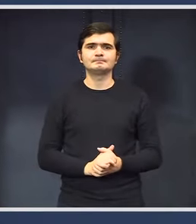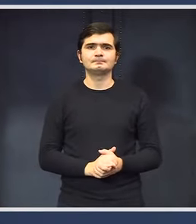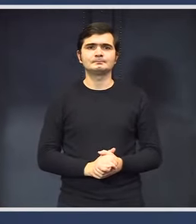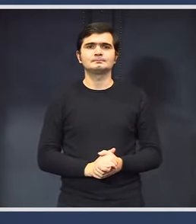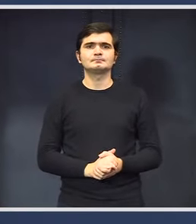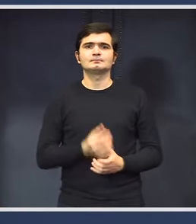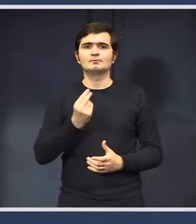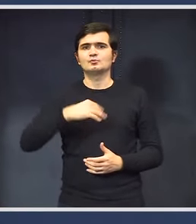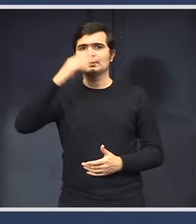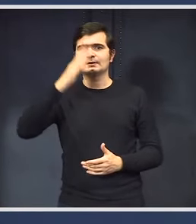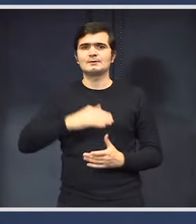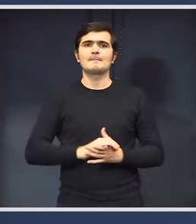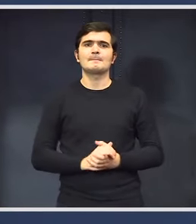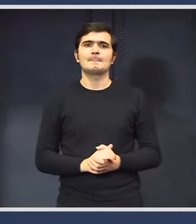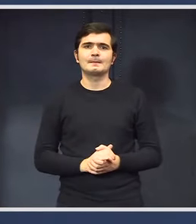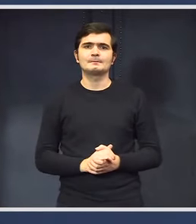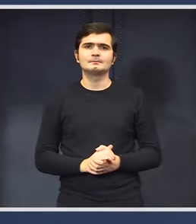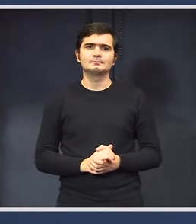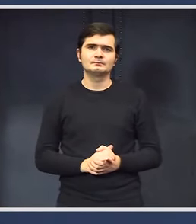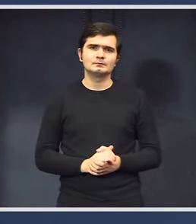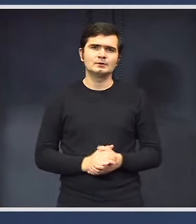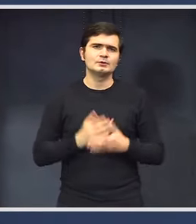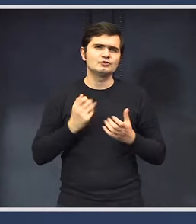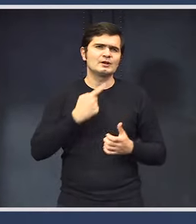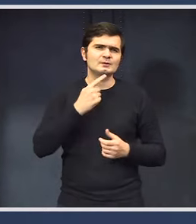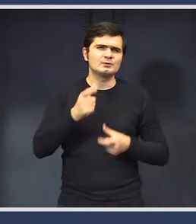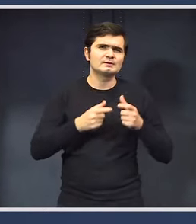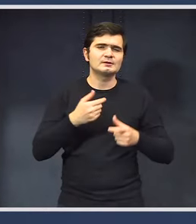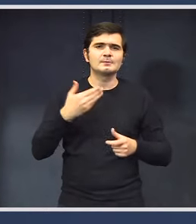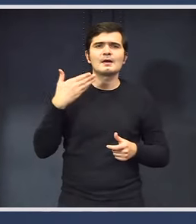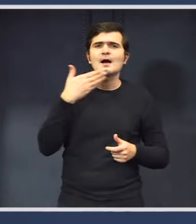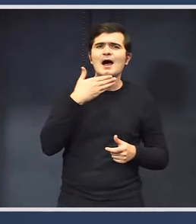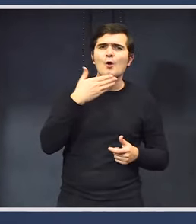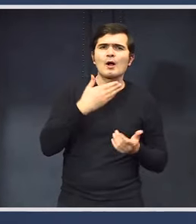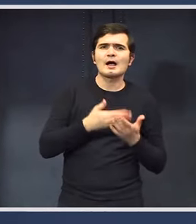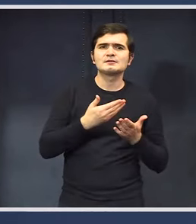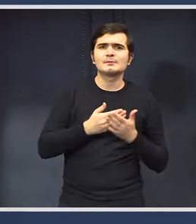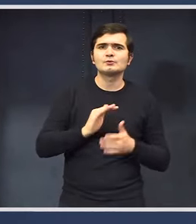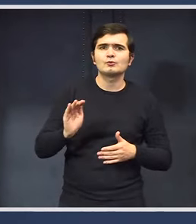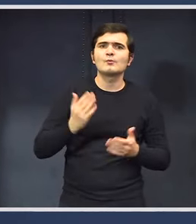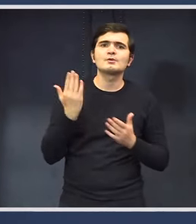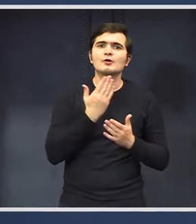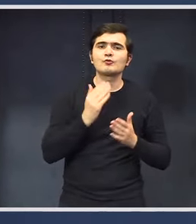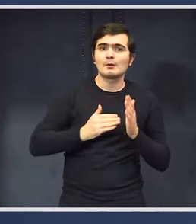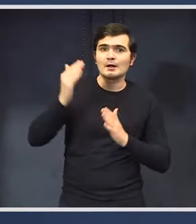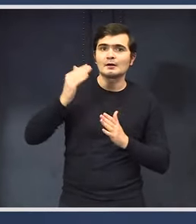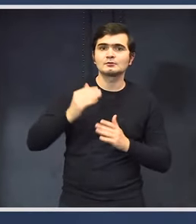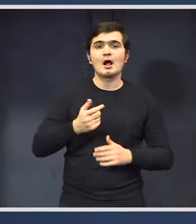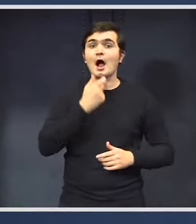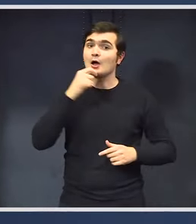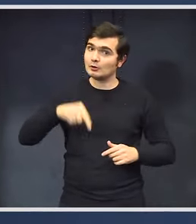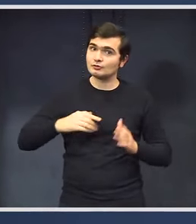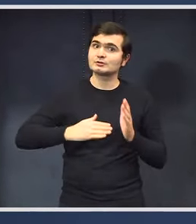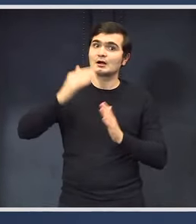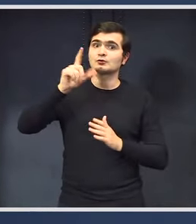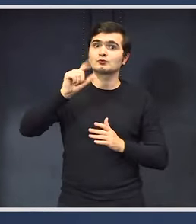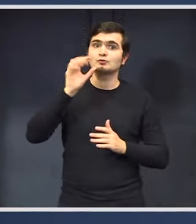Bună ziua, Bianca Ogargă, B1 TV. Ce ne puteți spune despre alocații? Vor mai crește anul acesta? Au crescut cu 20% în acesta.